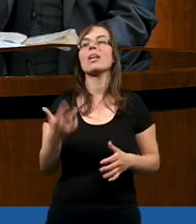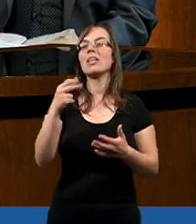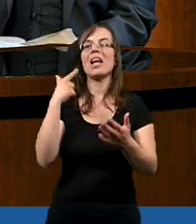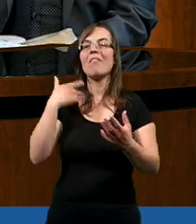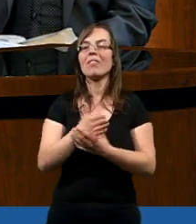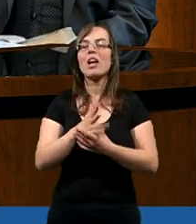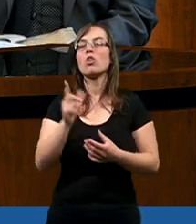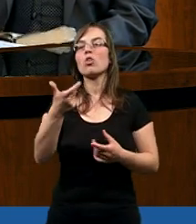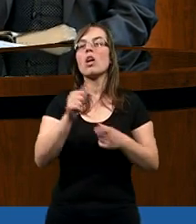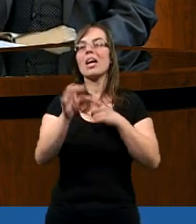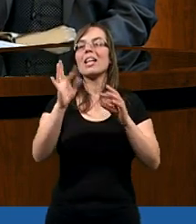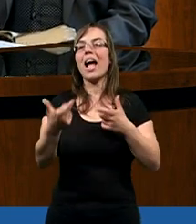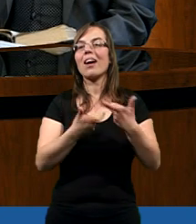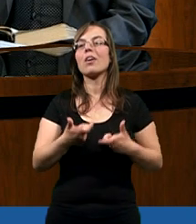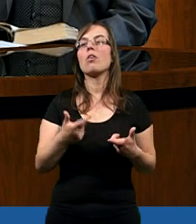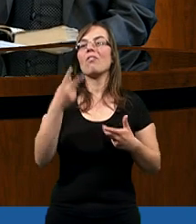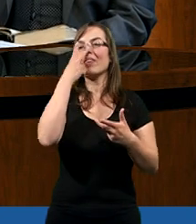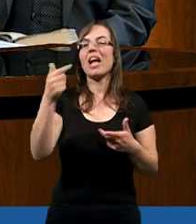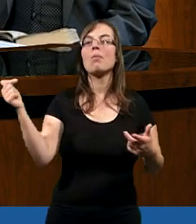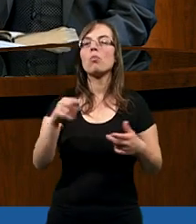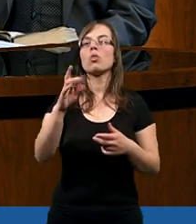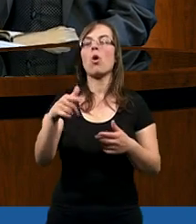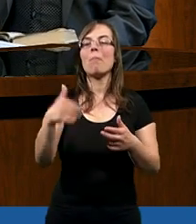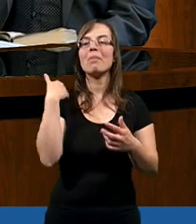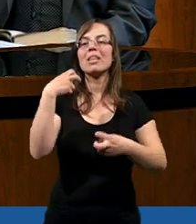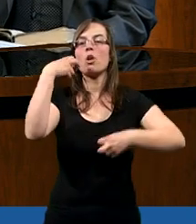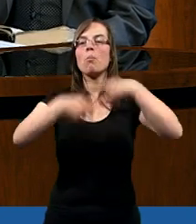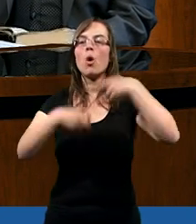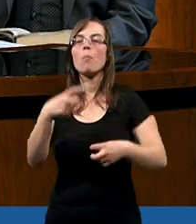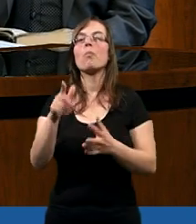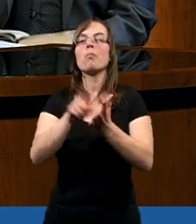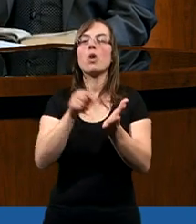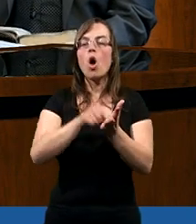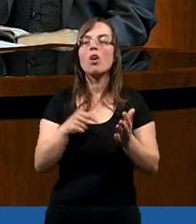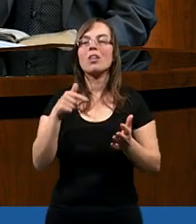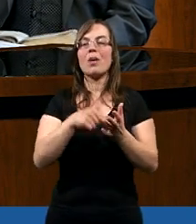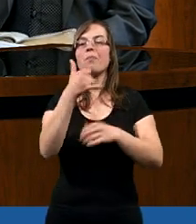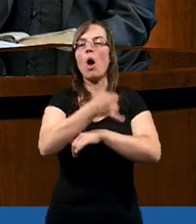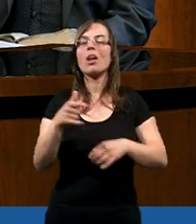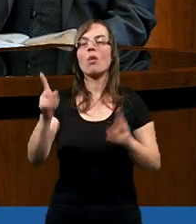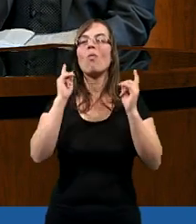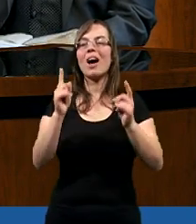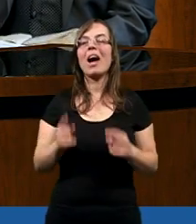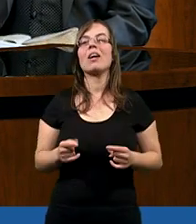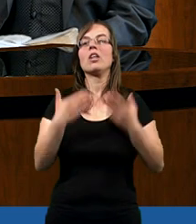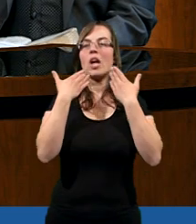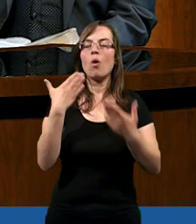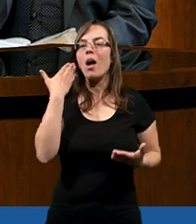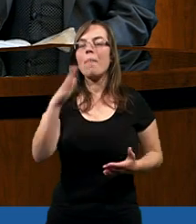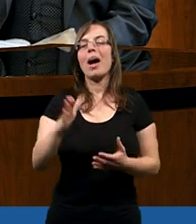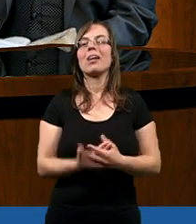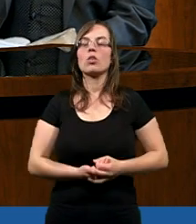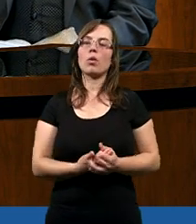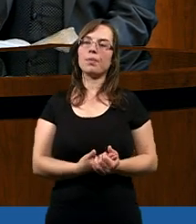nie wiedząc jeszcze o tym. I widać, musiało to być pewnym problemem, skoro Piotr zwraca szczególną uwagę na tę kwestię. Dziękuję